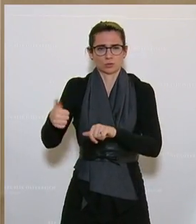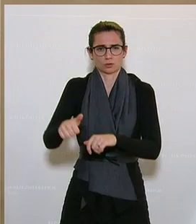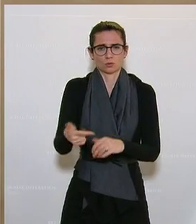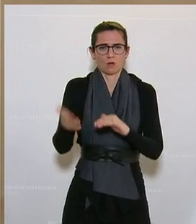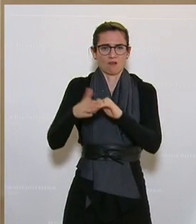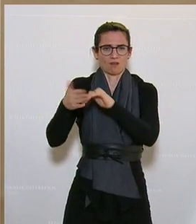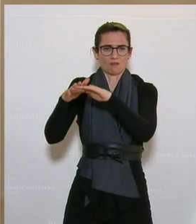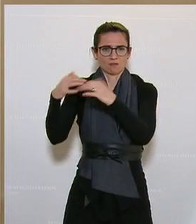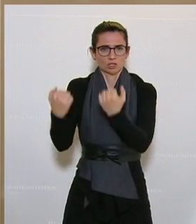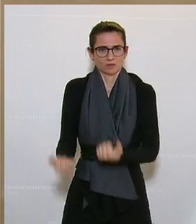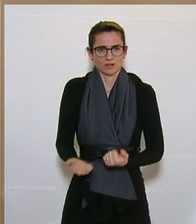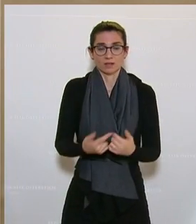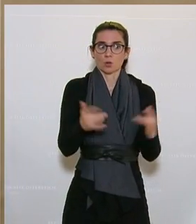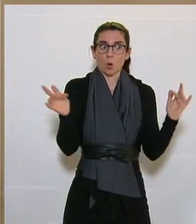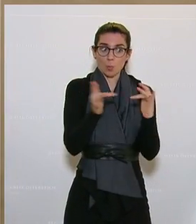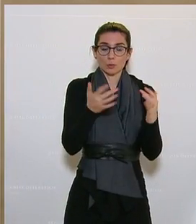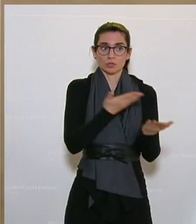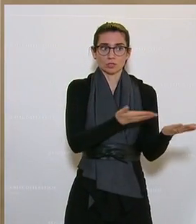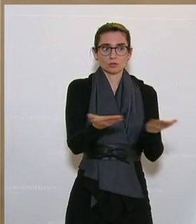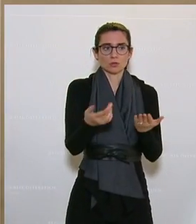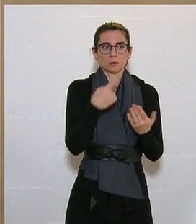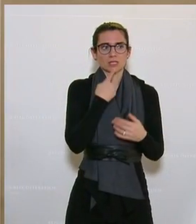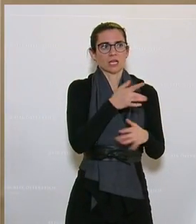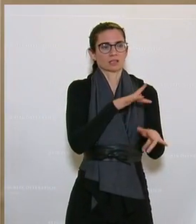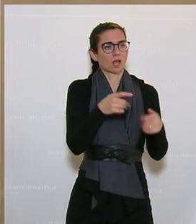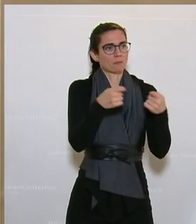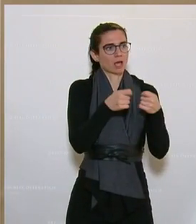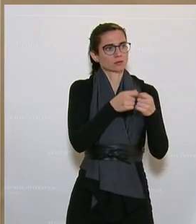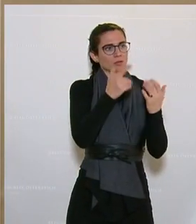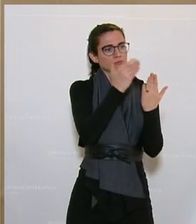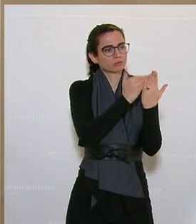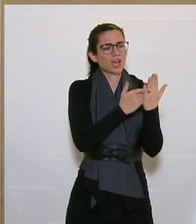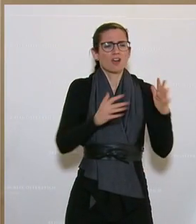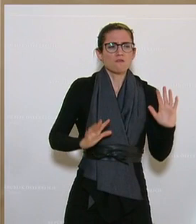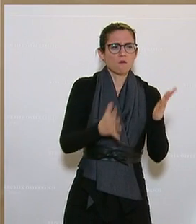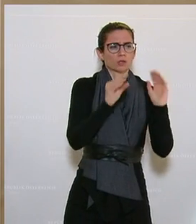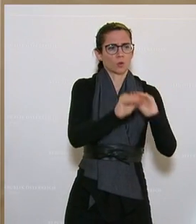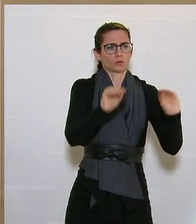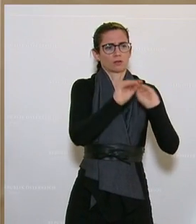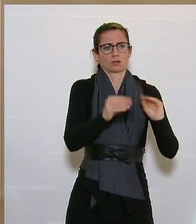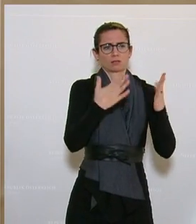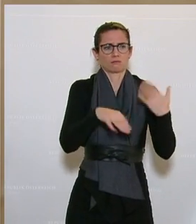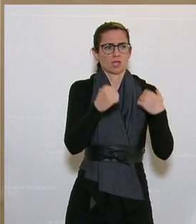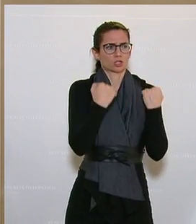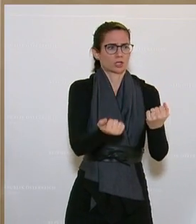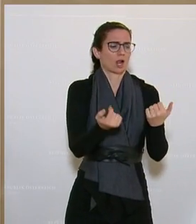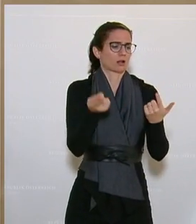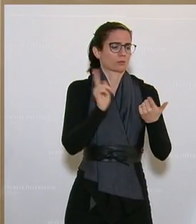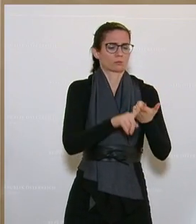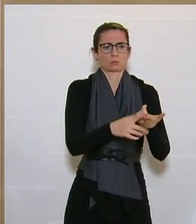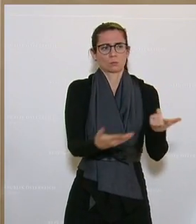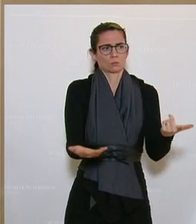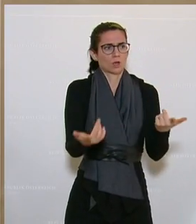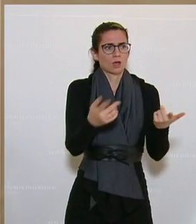hier allesamt gesetzt haben seitens der Opposition, reichen von Maßnahmen von Förderunterricht, massiv verstärken über